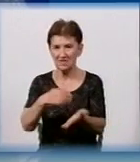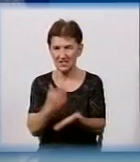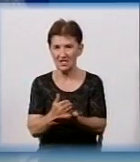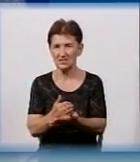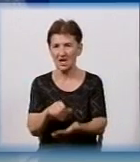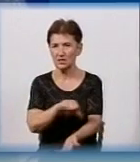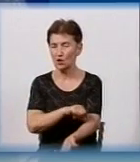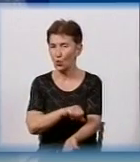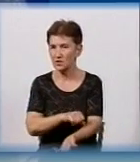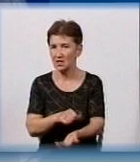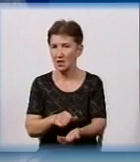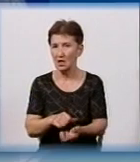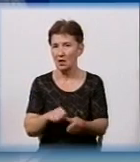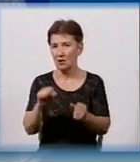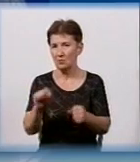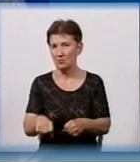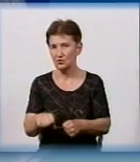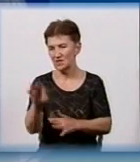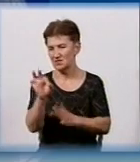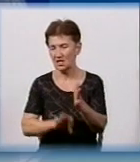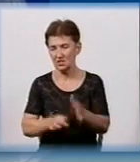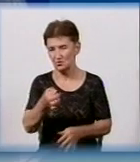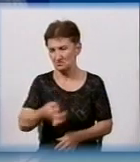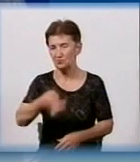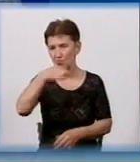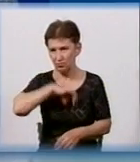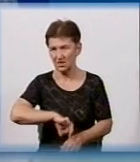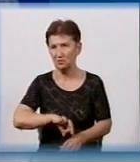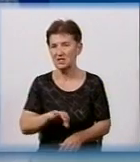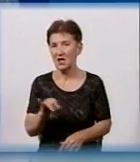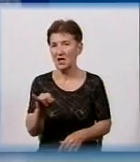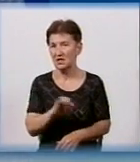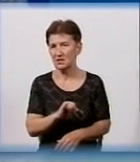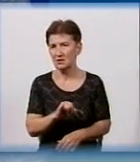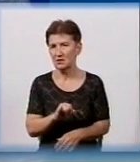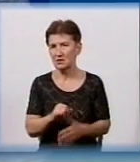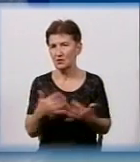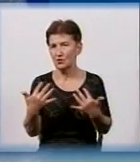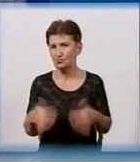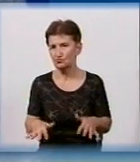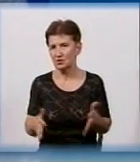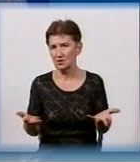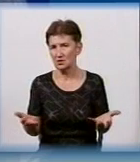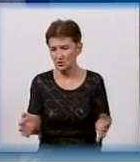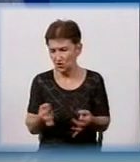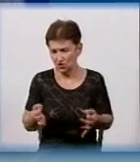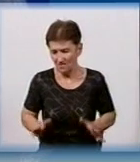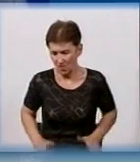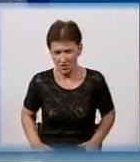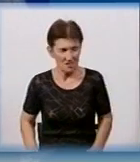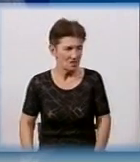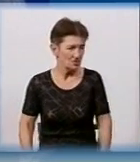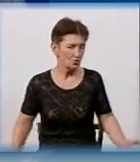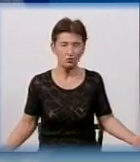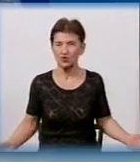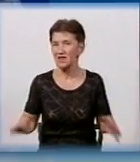відходя від касси, можна його употрібити, і тим самим ти вже нічого не несеш, ти вже не попадаєш